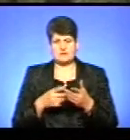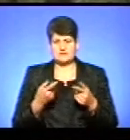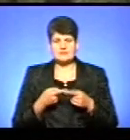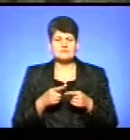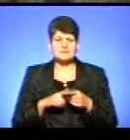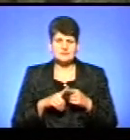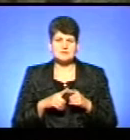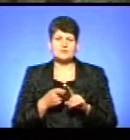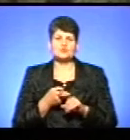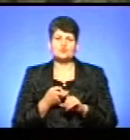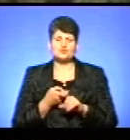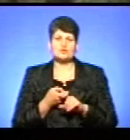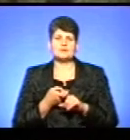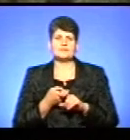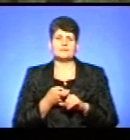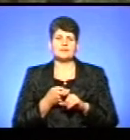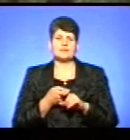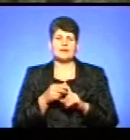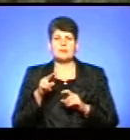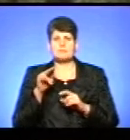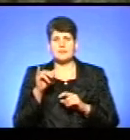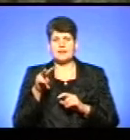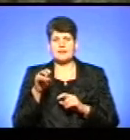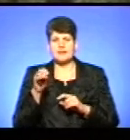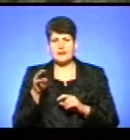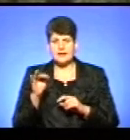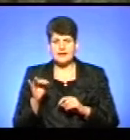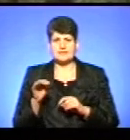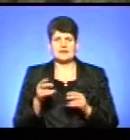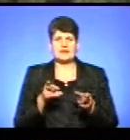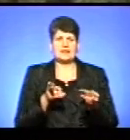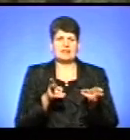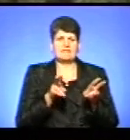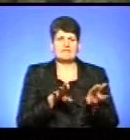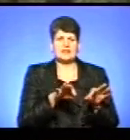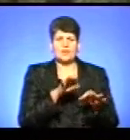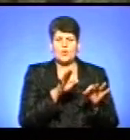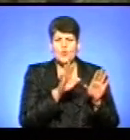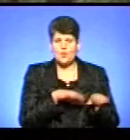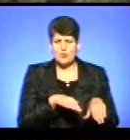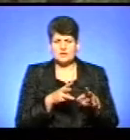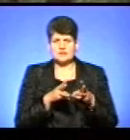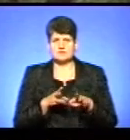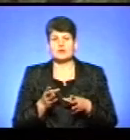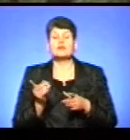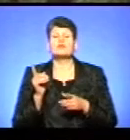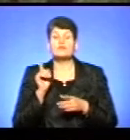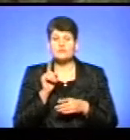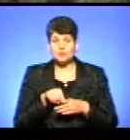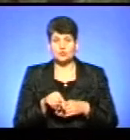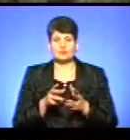стосується і пілетів, і відходів, які спалюються, і в тому числі